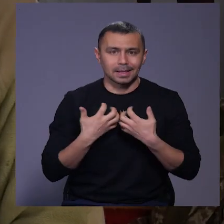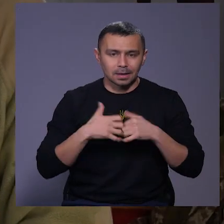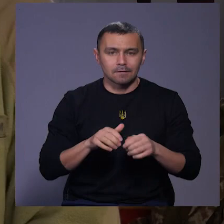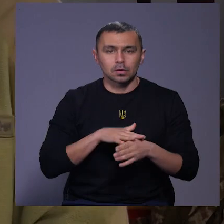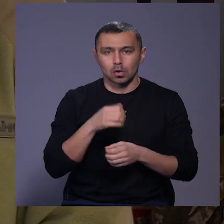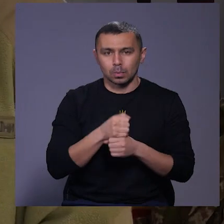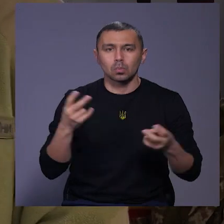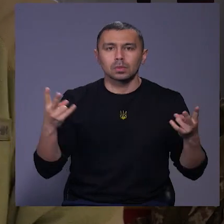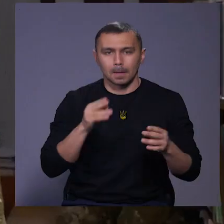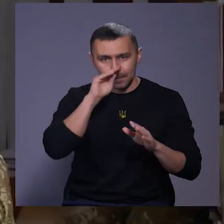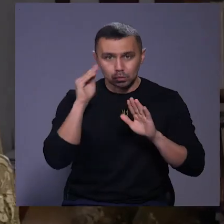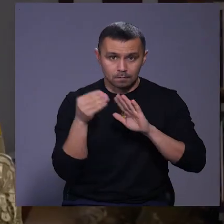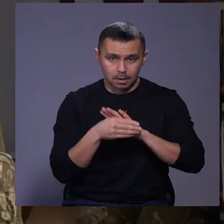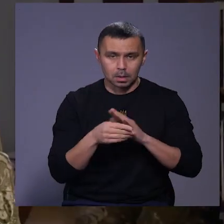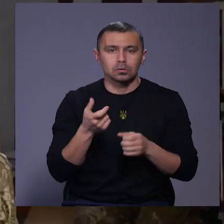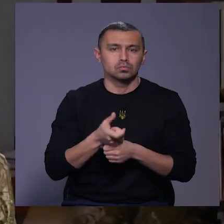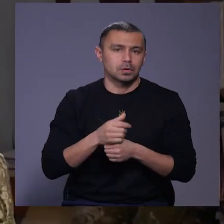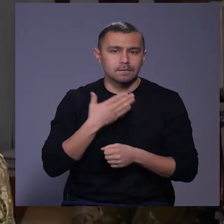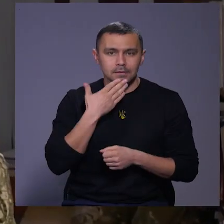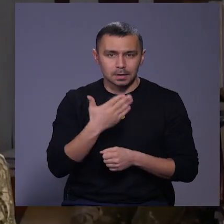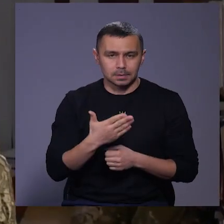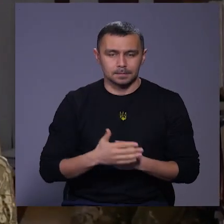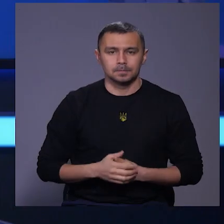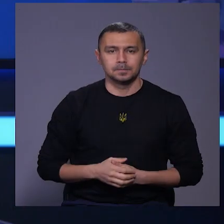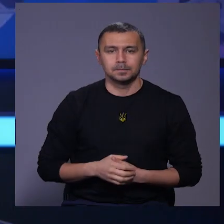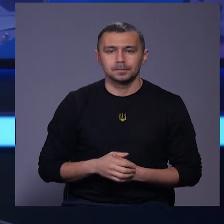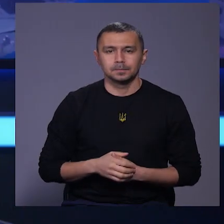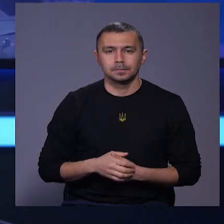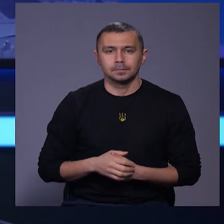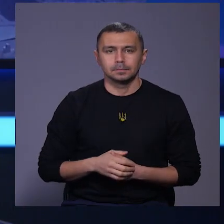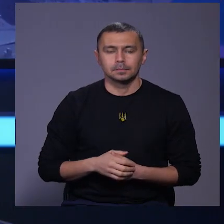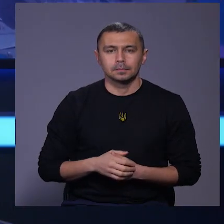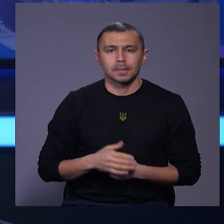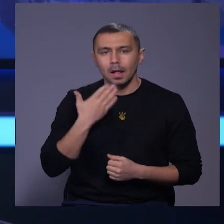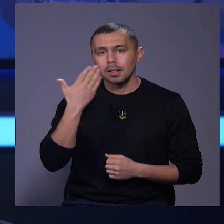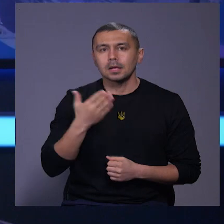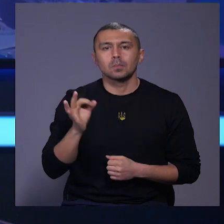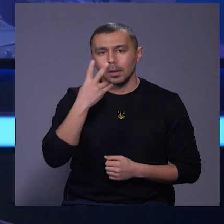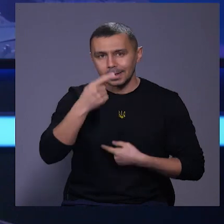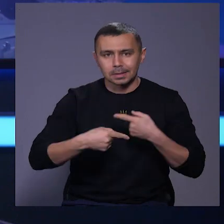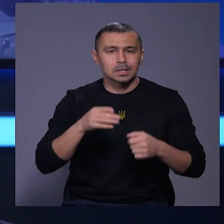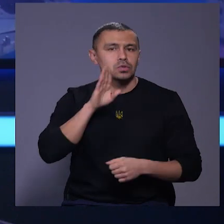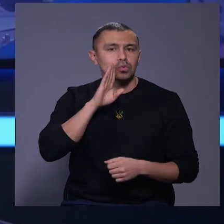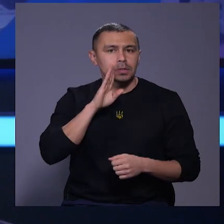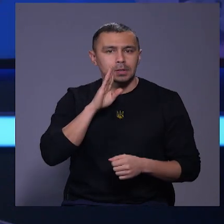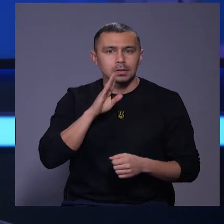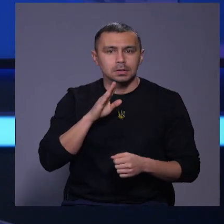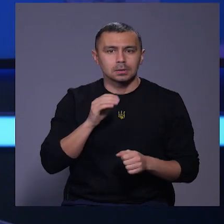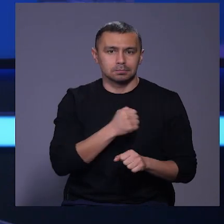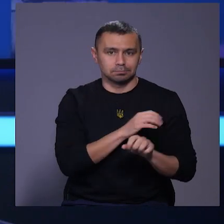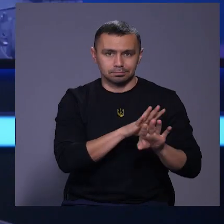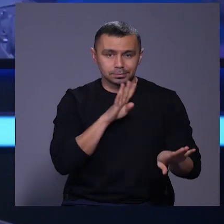потребують самоваскування. Дуже вдячний їм за це. Лекція про традиційний жіночий стрій на